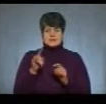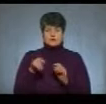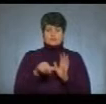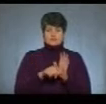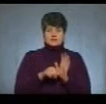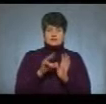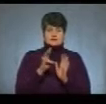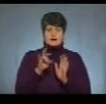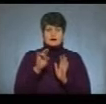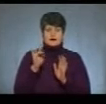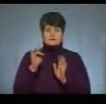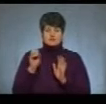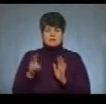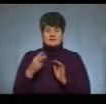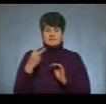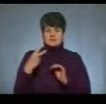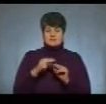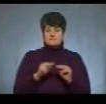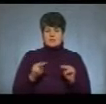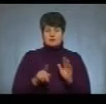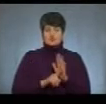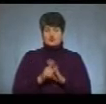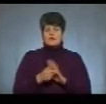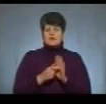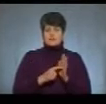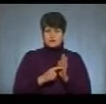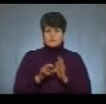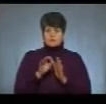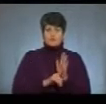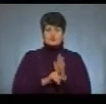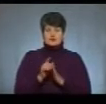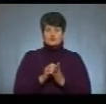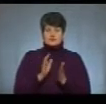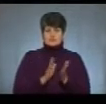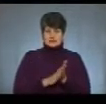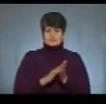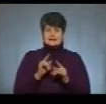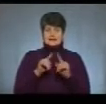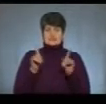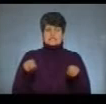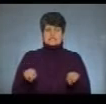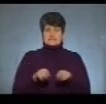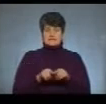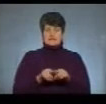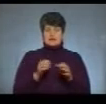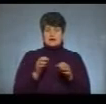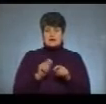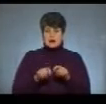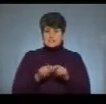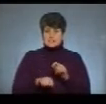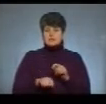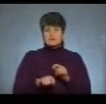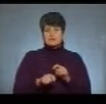імені Назарія Єремчука 20 вчителів початкових класів. Про початок реєстрації на сертифікацію адміністрація школи